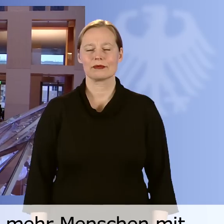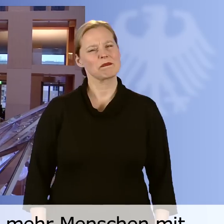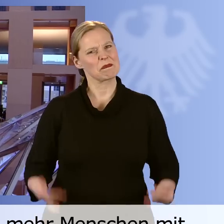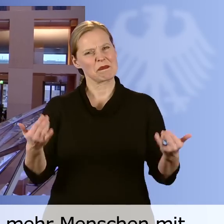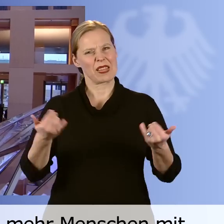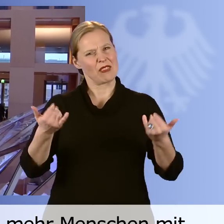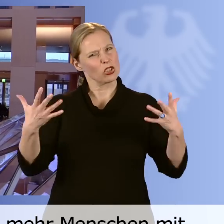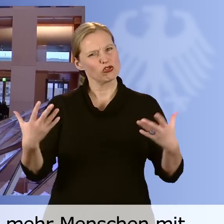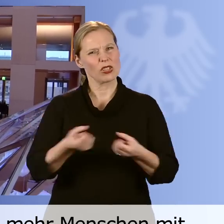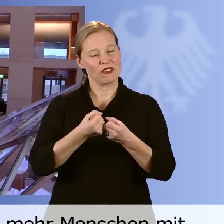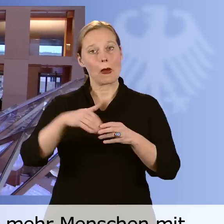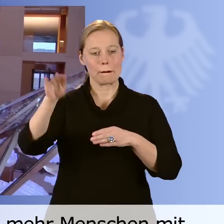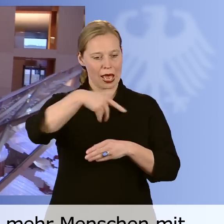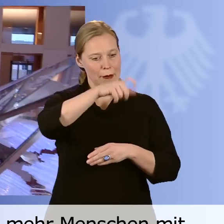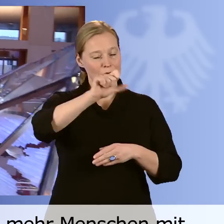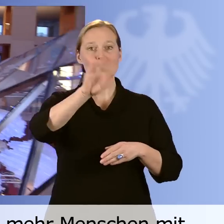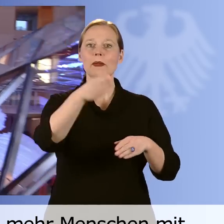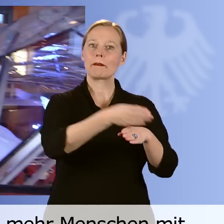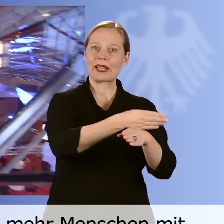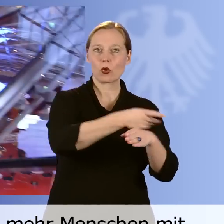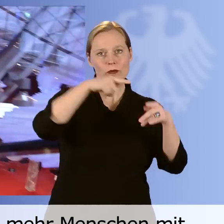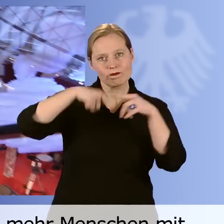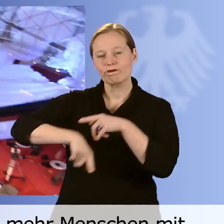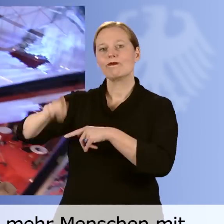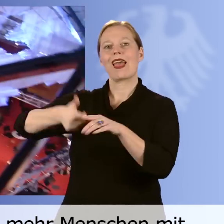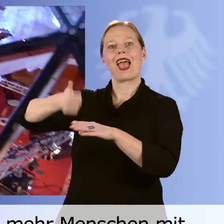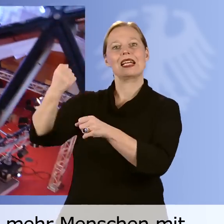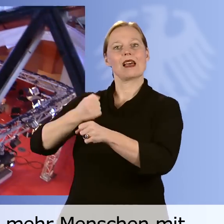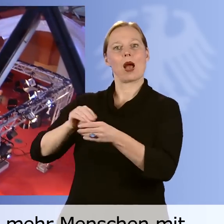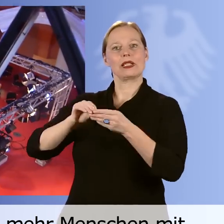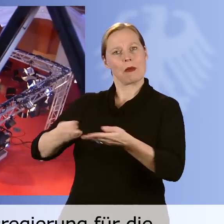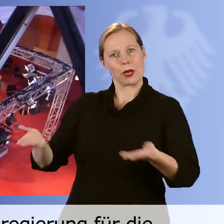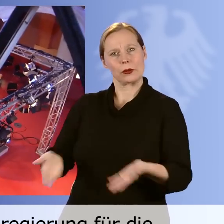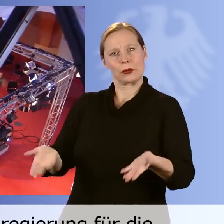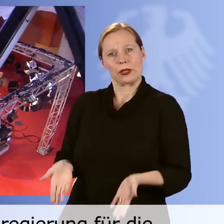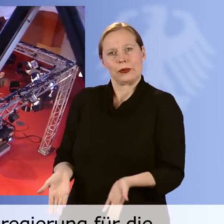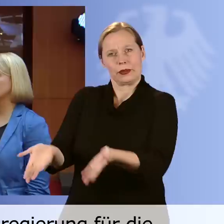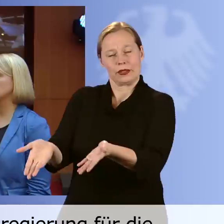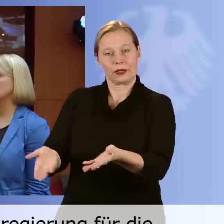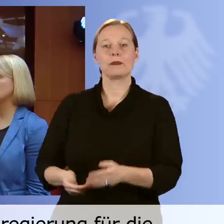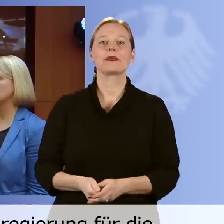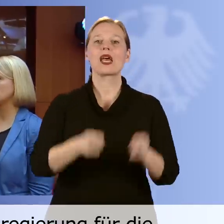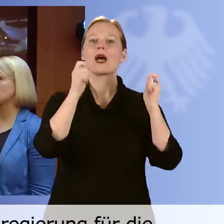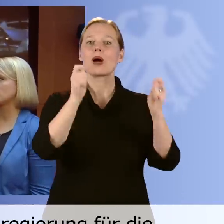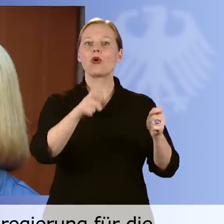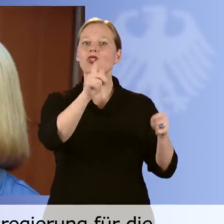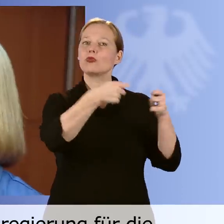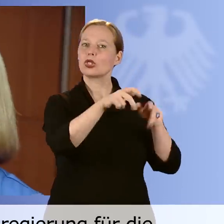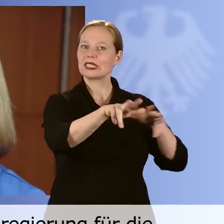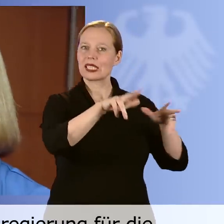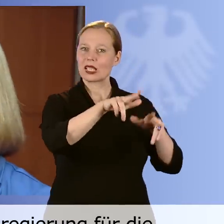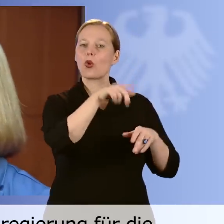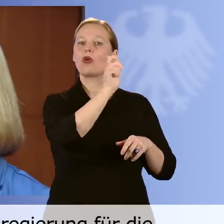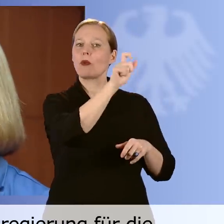Wie kann es gelingen, noch mehr Menschen mit Behinderungen auf den ersten Arbeitsmarkt zu bringen? Die Beauftragte der Bundesregierung für die